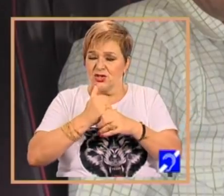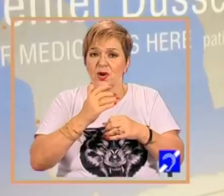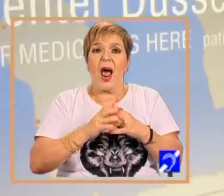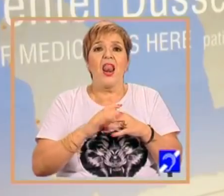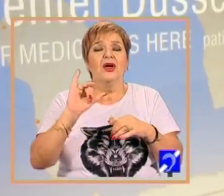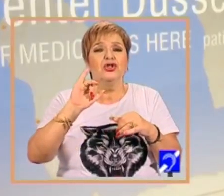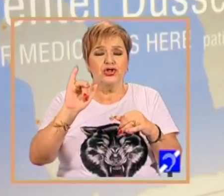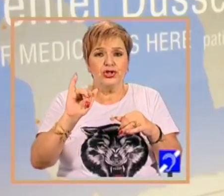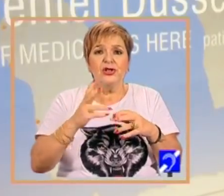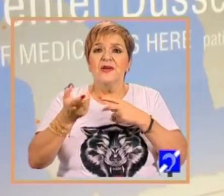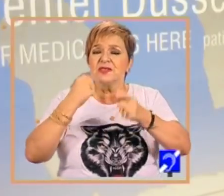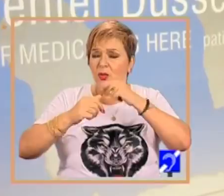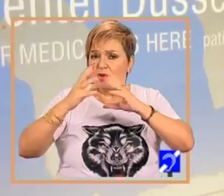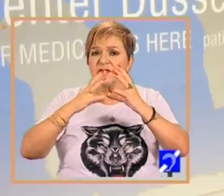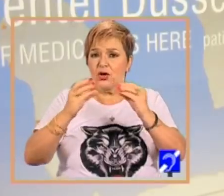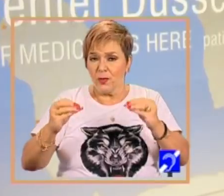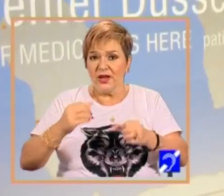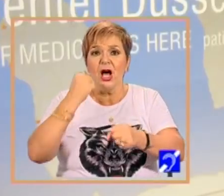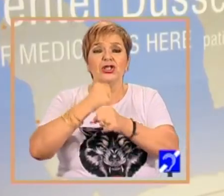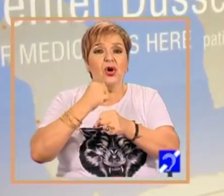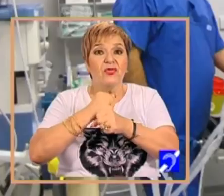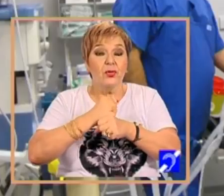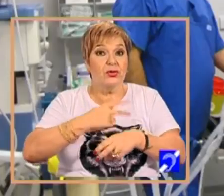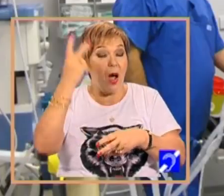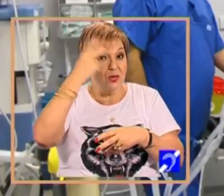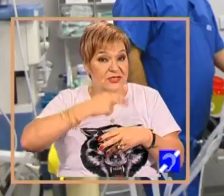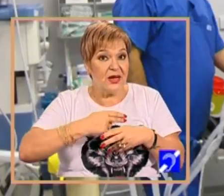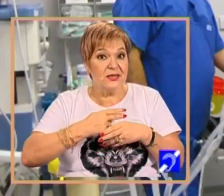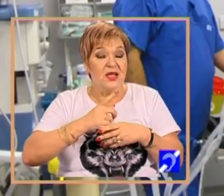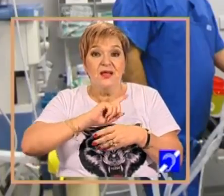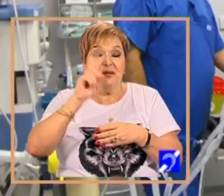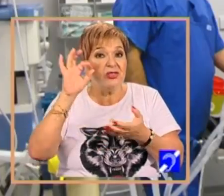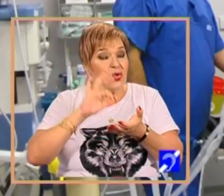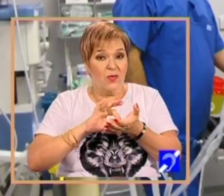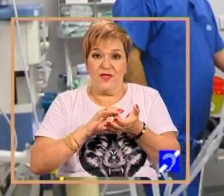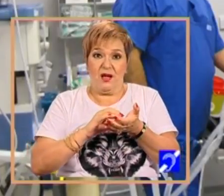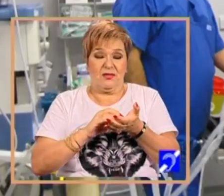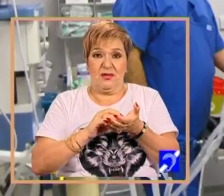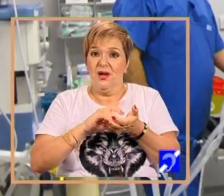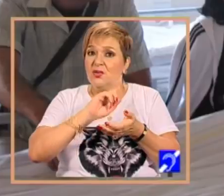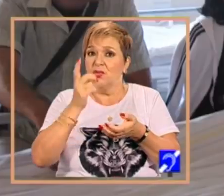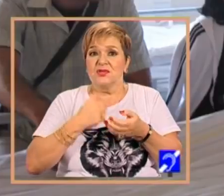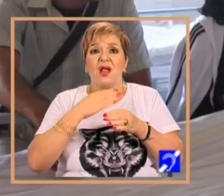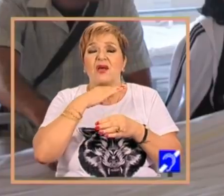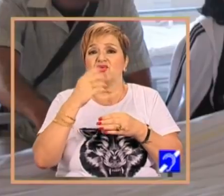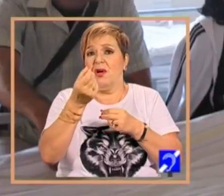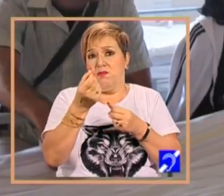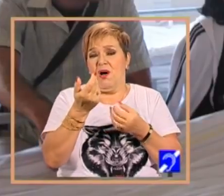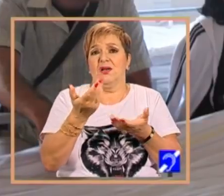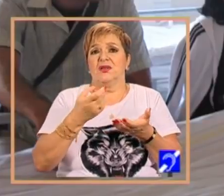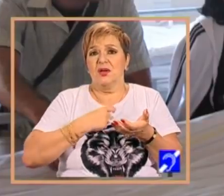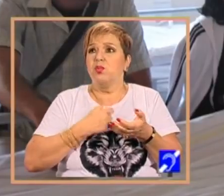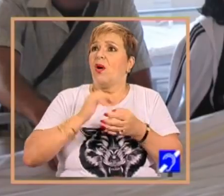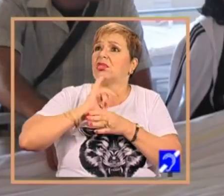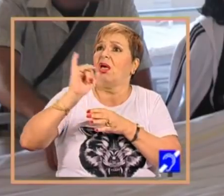și ne-am întors în țară și am realizat că niciodată nu vom avea atâția bani încât să